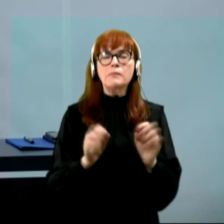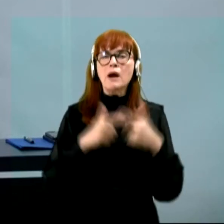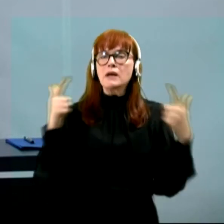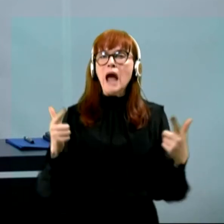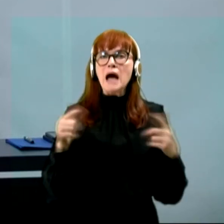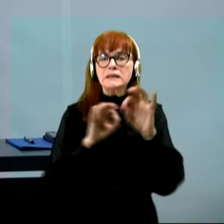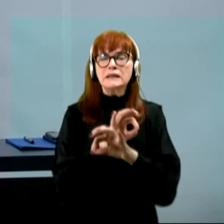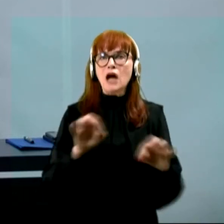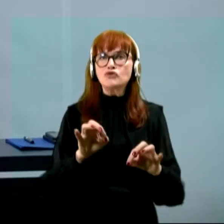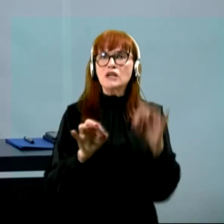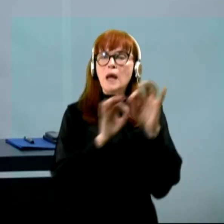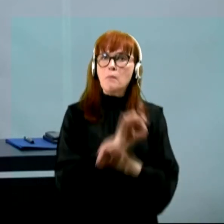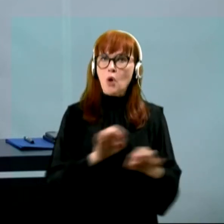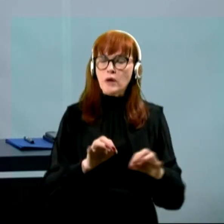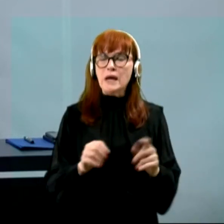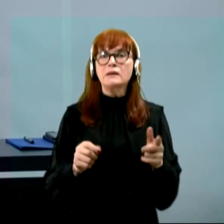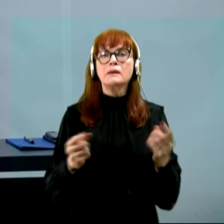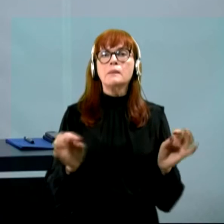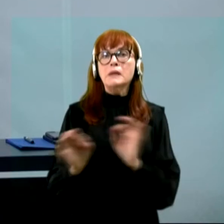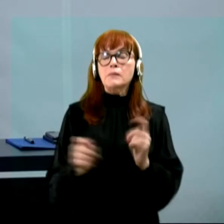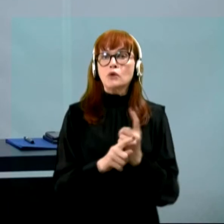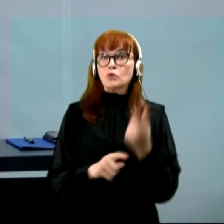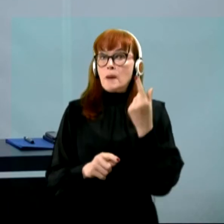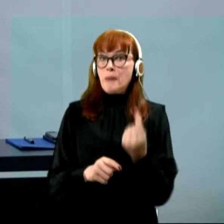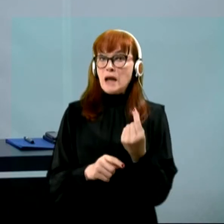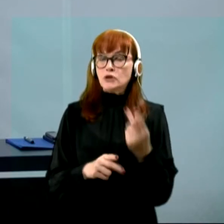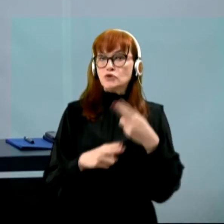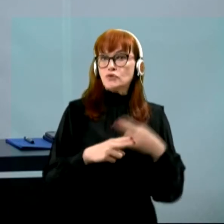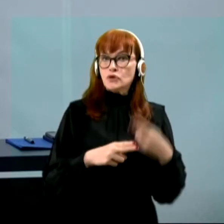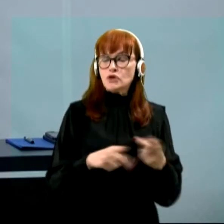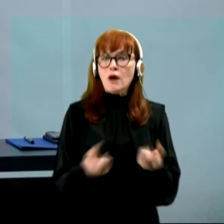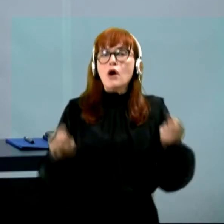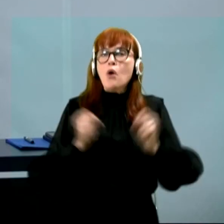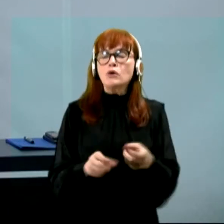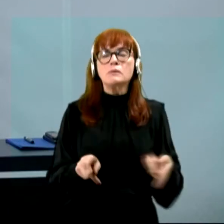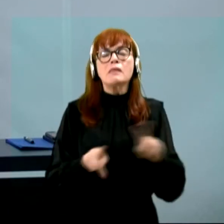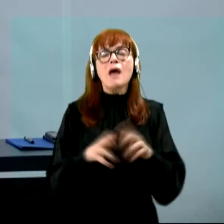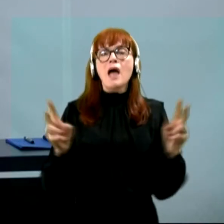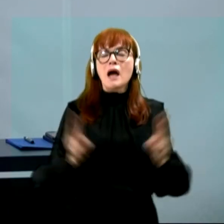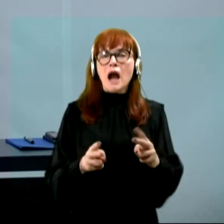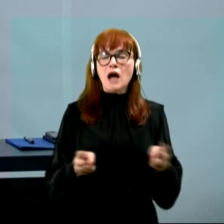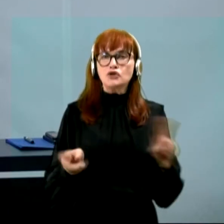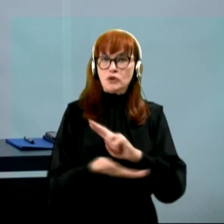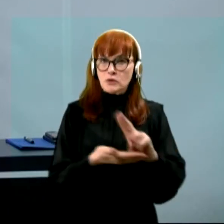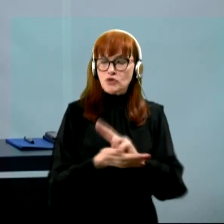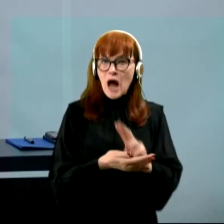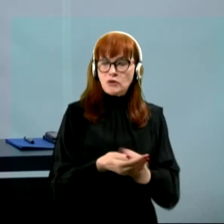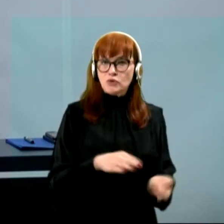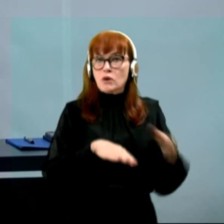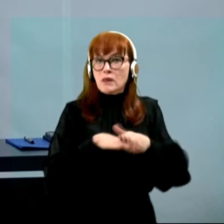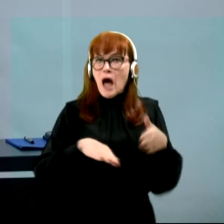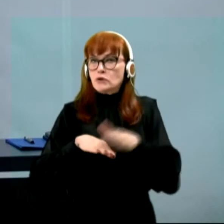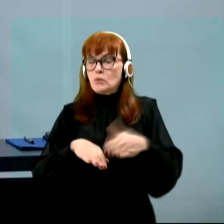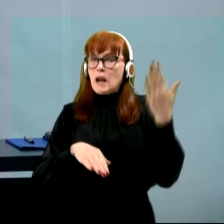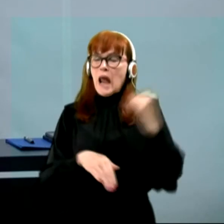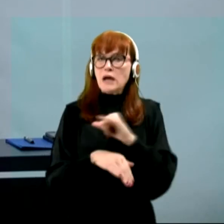Pripravljeni smo tudi, da v partnerstvu države in gospodarstva najkrajšem času nadoknadimo lansko letni